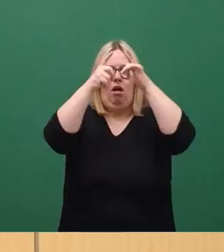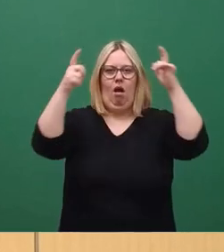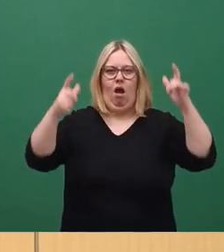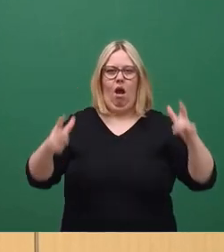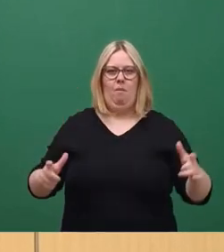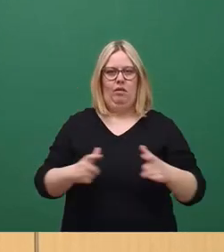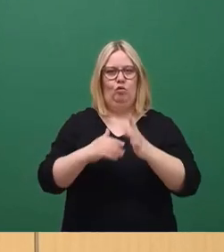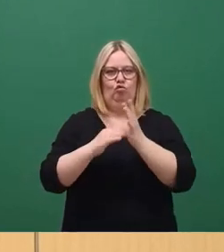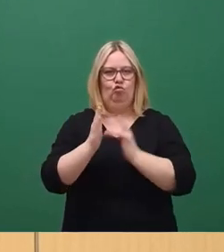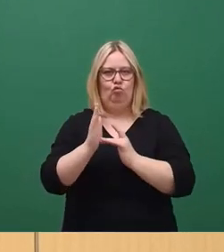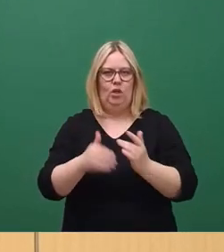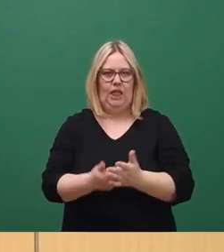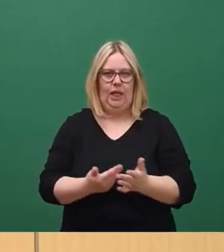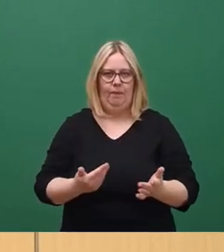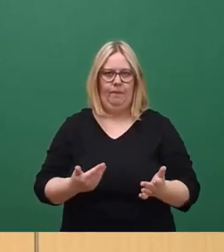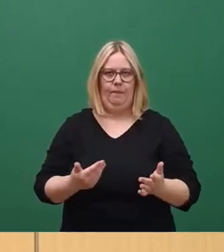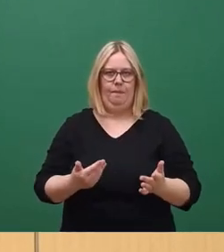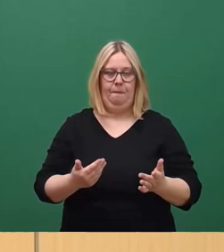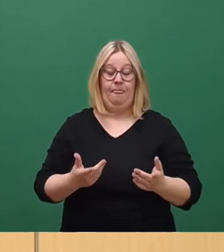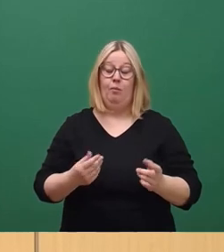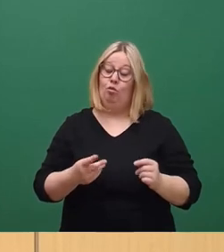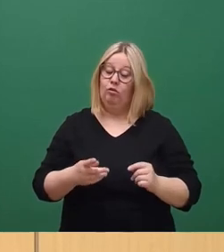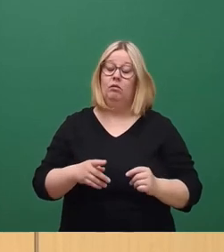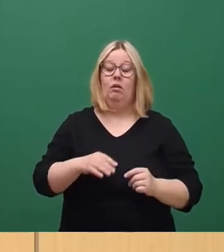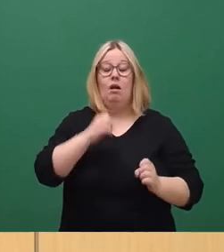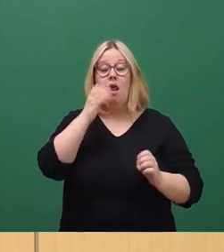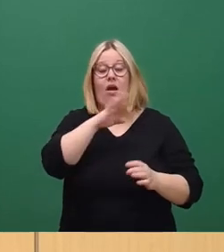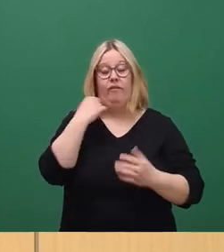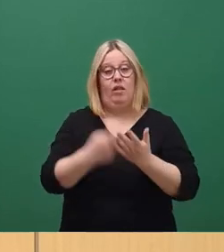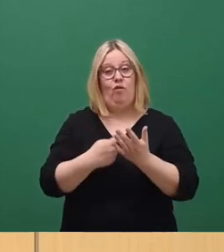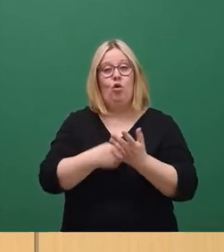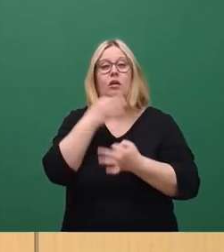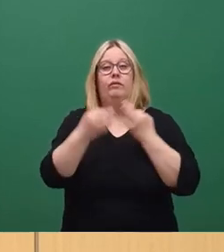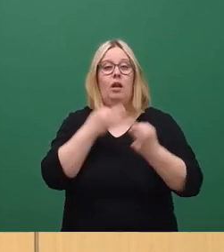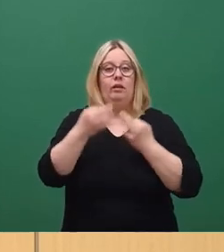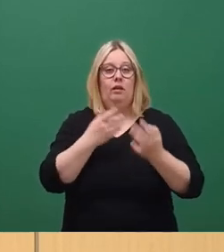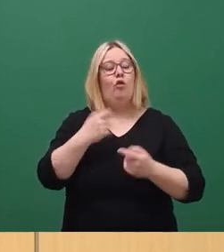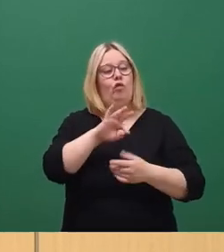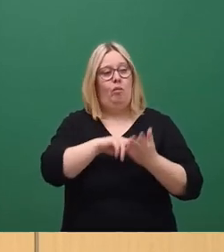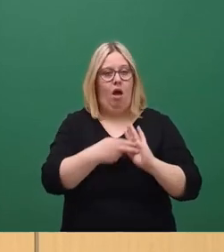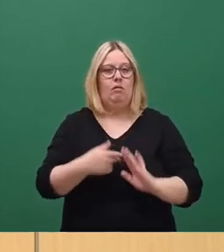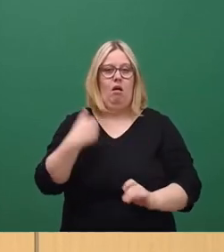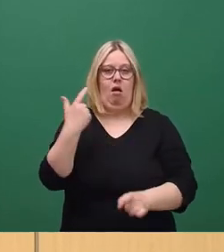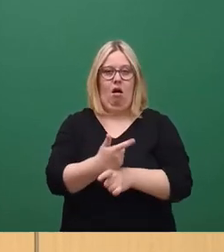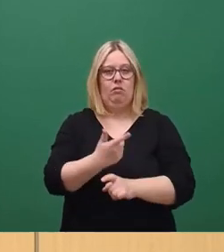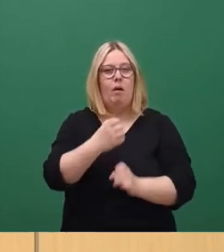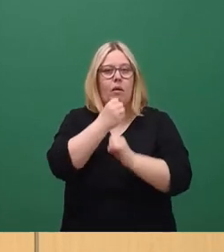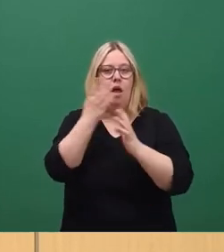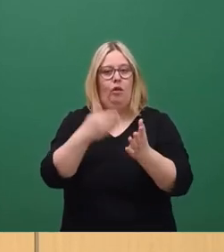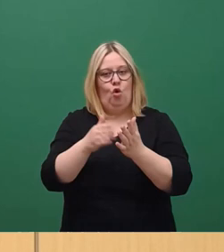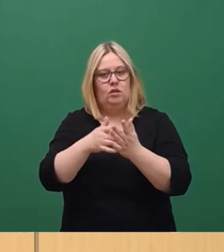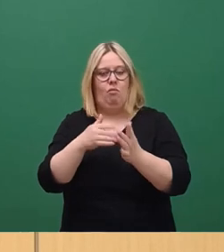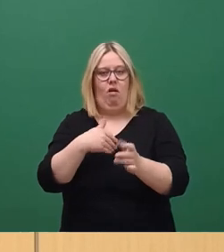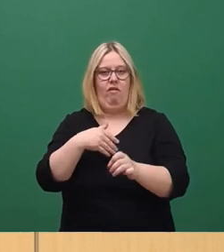Struktur. Er wird uns viel abverlangen, was die Qualität verlangt. Das wird auch den Planern viel abverlangen. Aber eine Weiterentwicklung